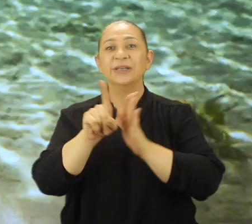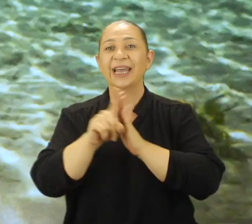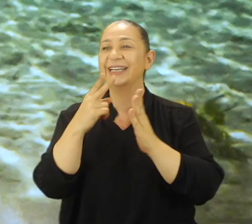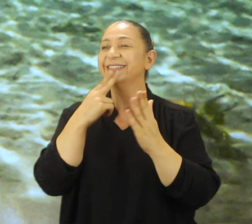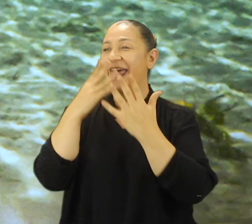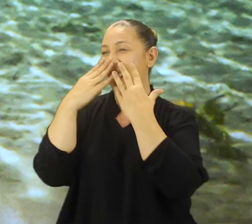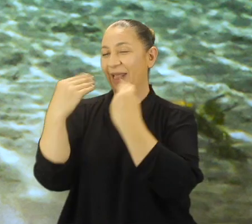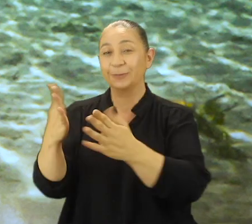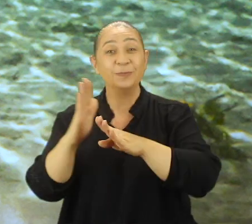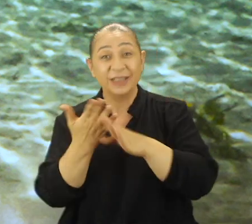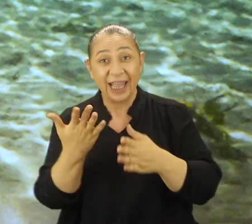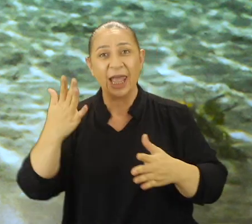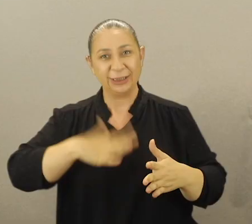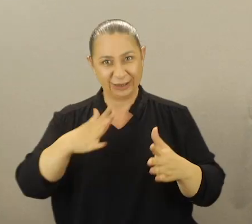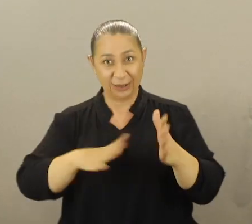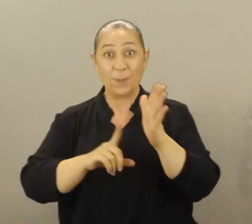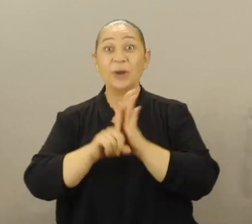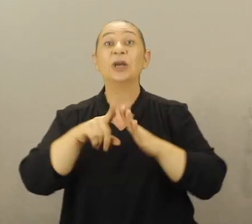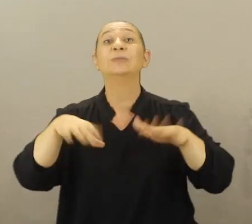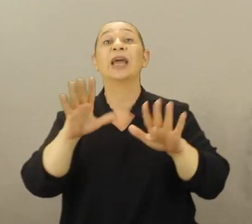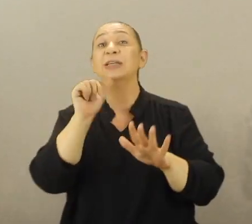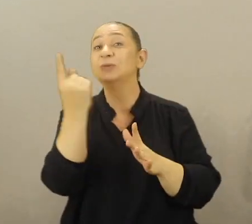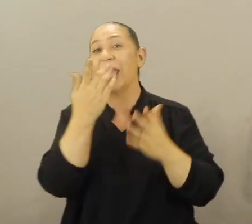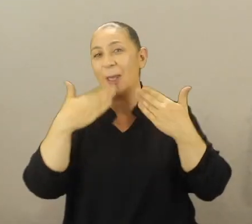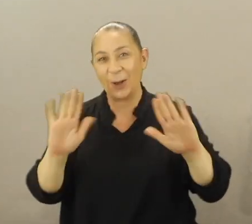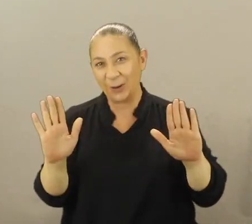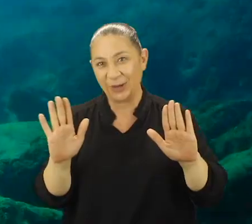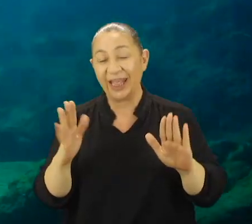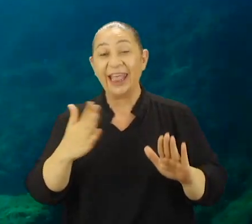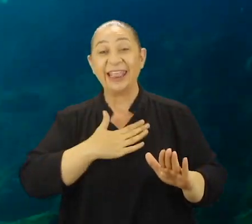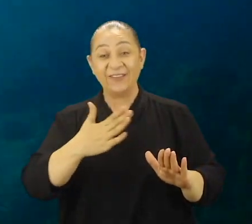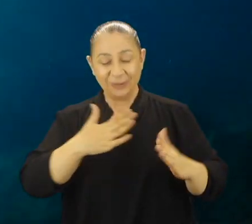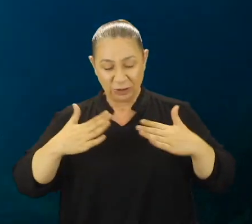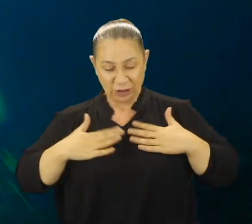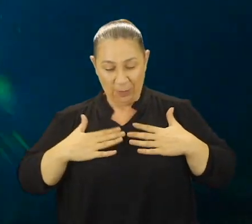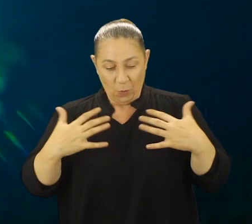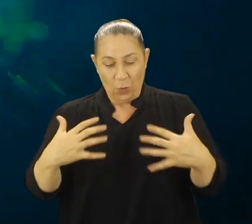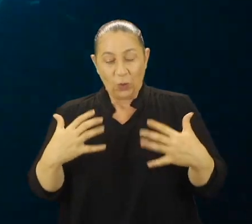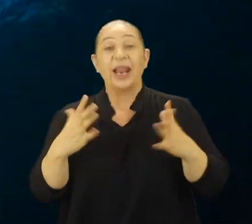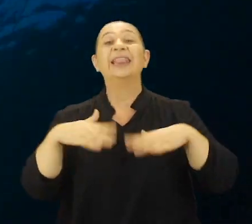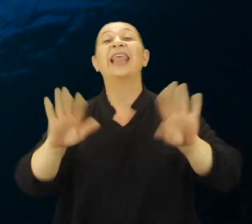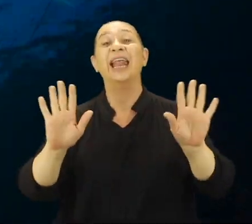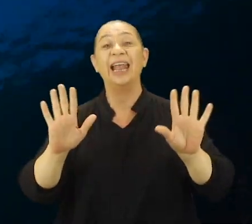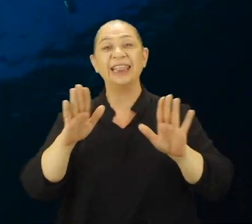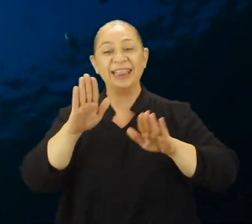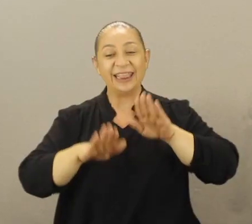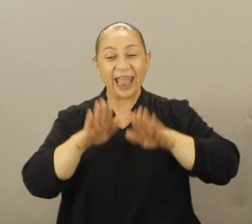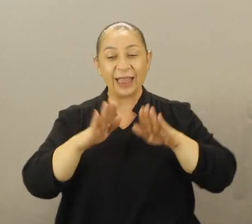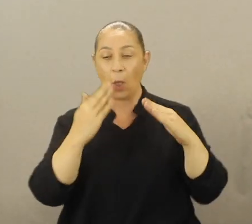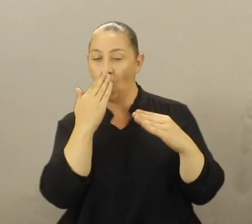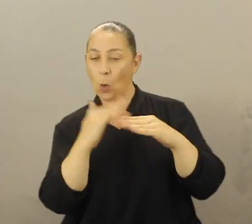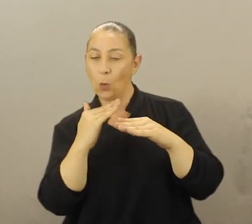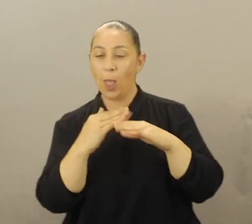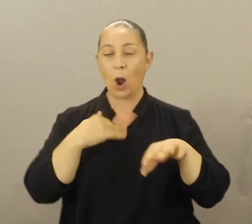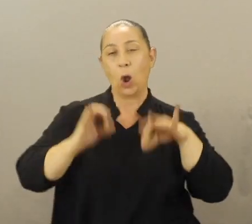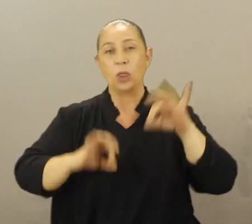kadınlara hitaf ettim. Çünkü istersek başaramayacağımız hiçbir şey yok. Nefesimi ciğerlerimin büyüklüğü ile değil, denge ve